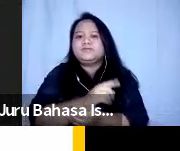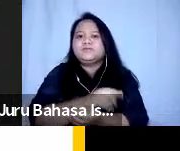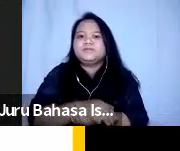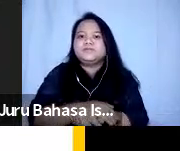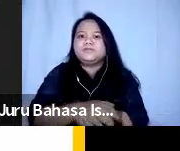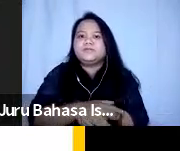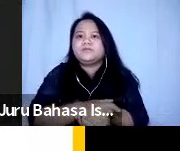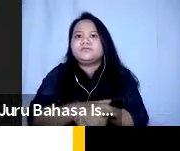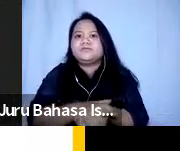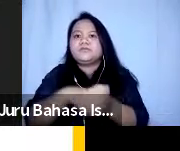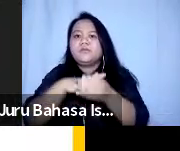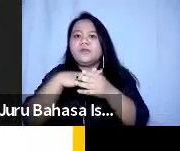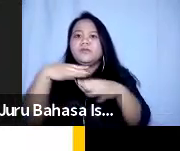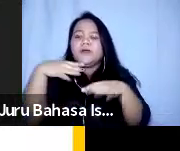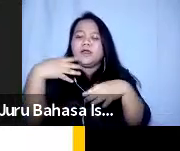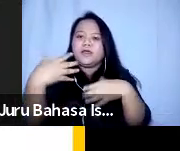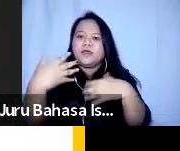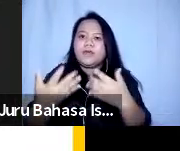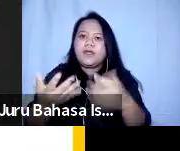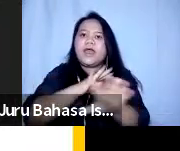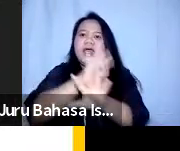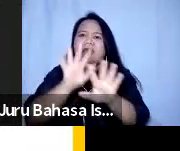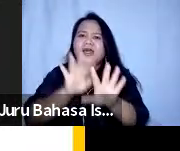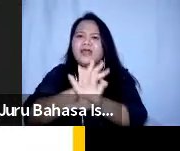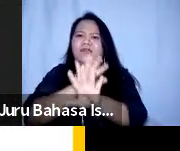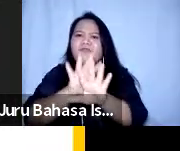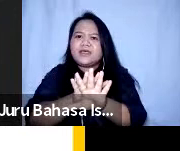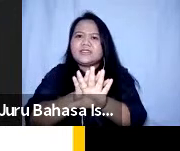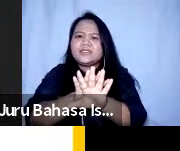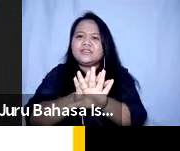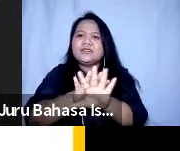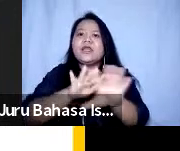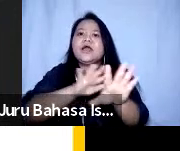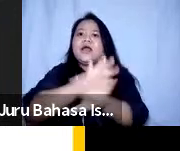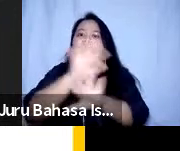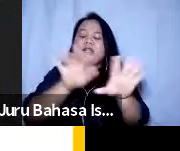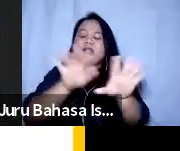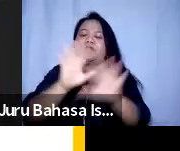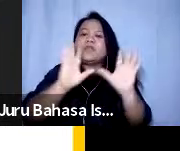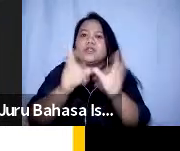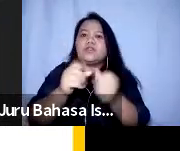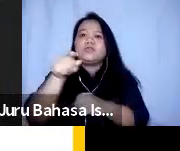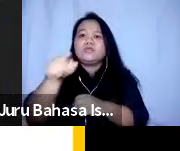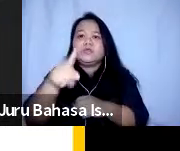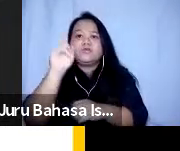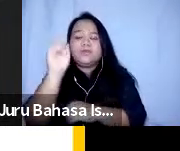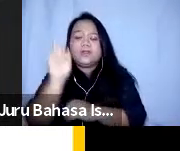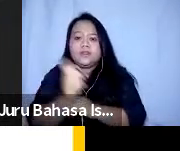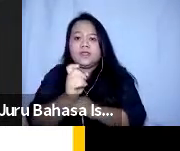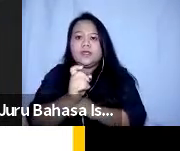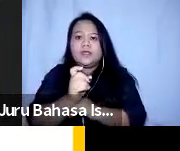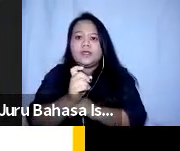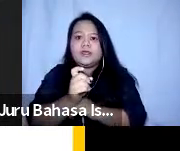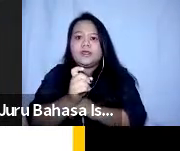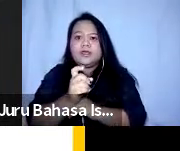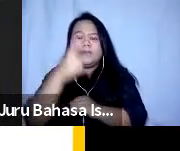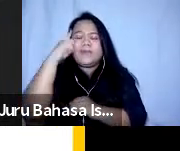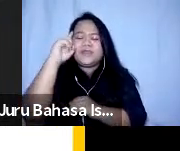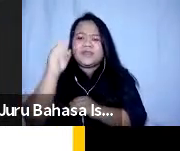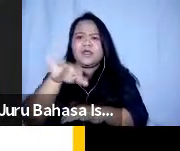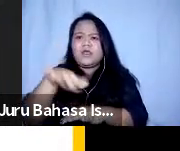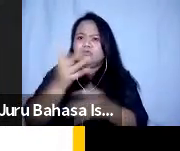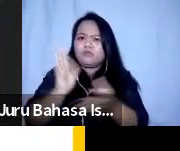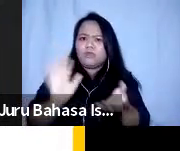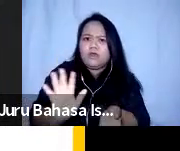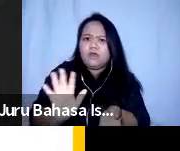baik selanjutnya kita berefleksi lagi teman-teman apakah inklusi itu penting penting atau tidak